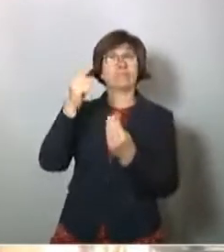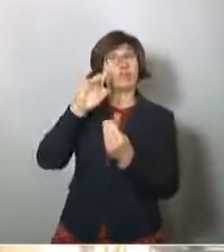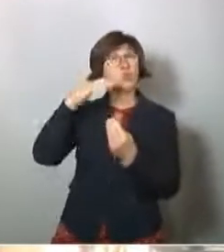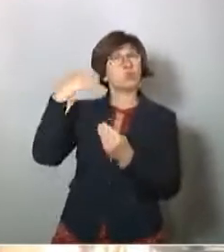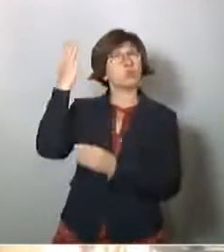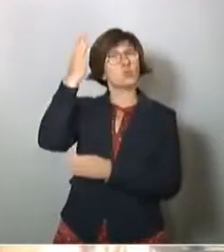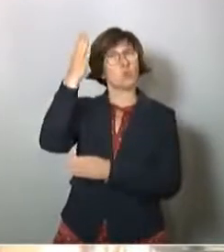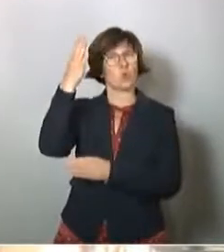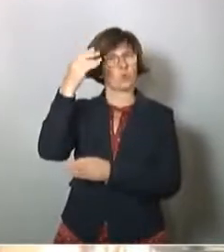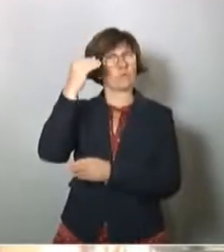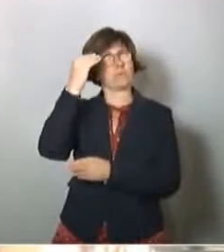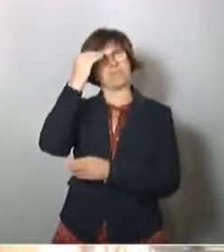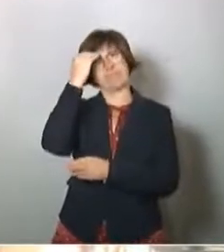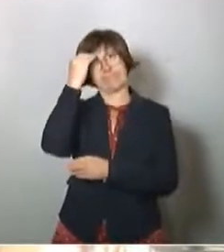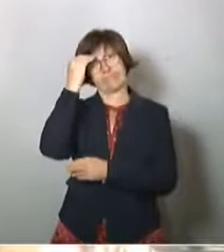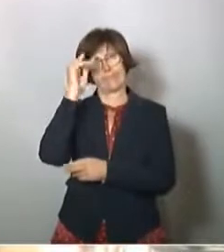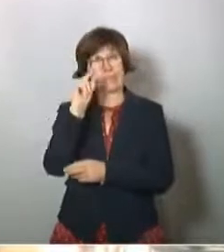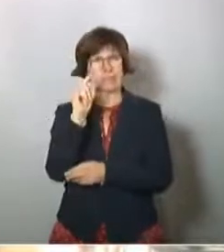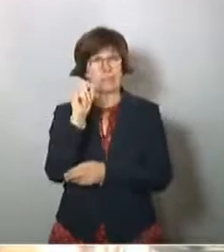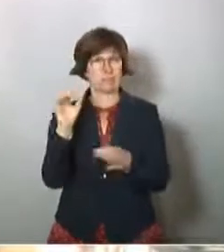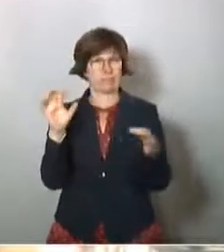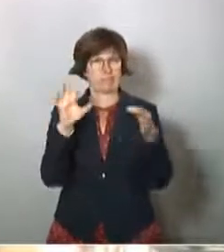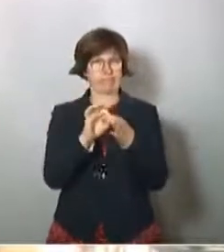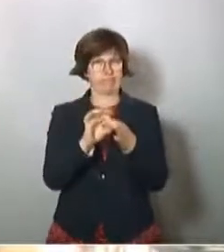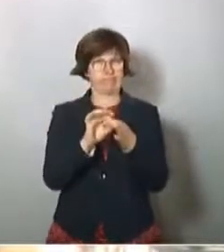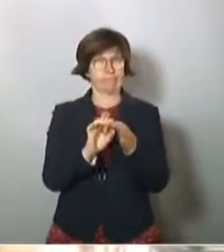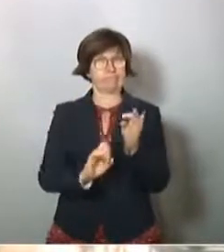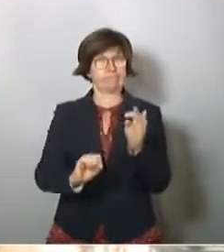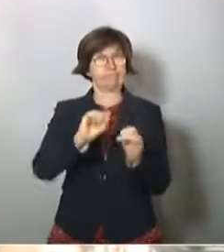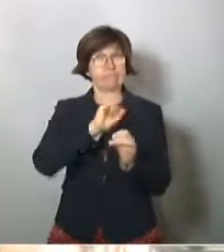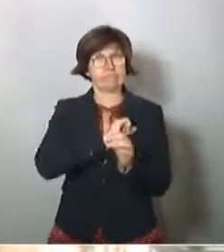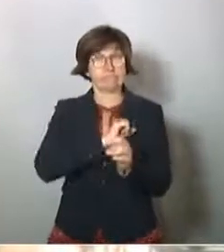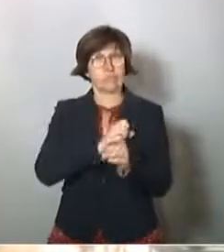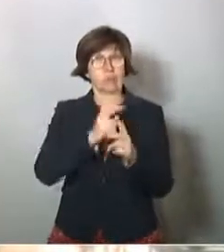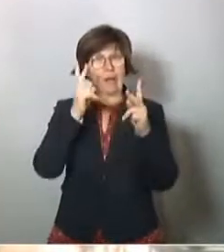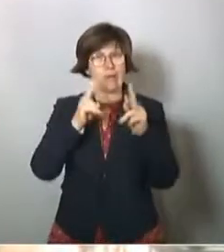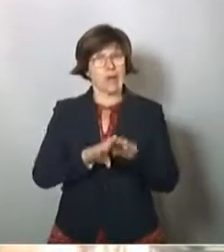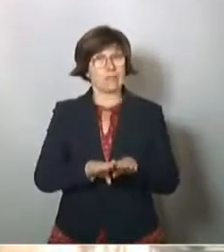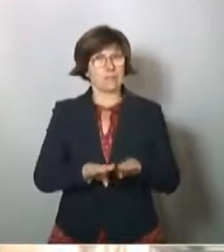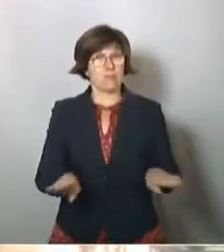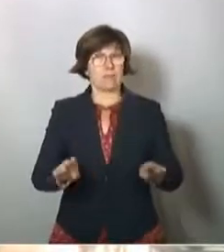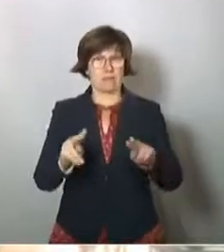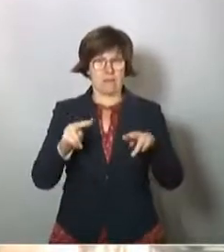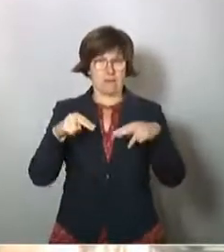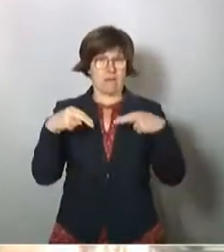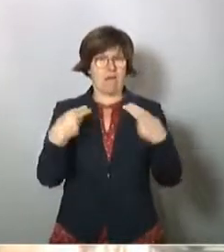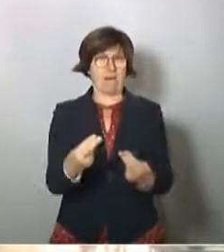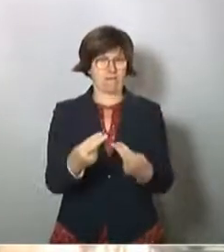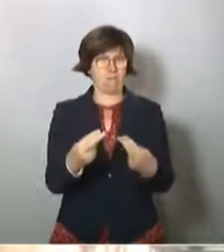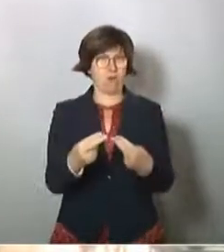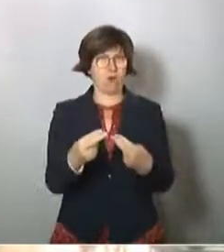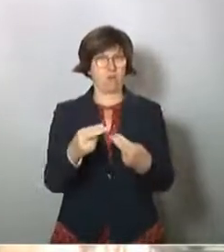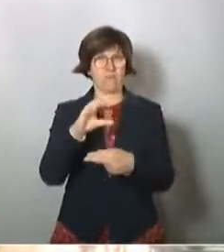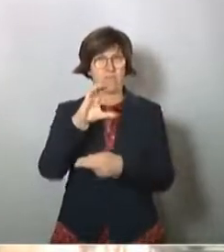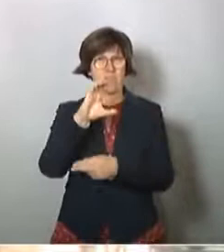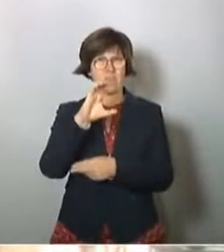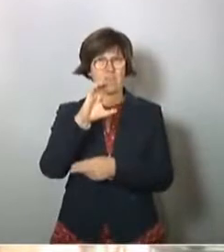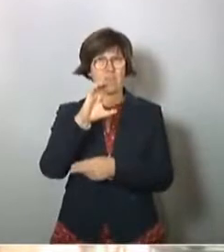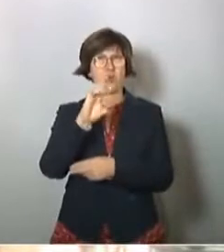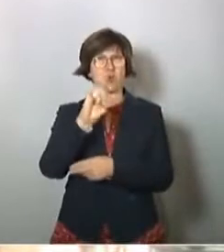Zukunft in Bezug auf eine effektive und rechtsbasierte Antwort auf die Covid-19